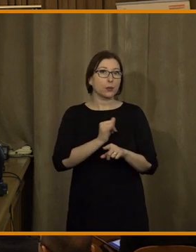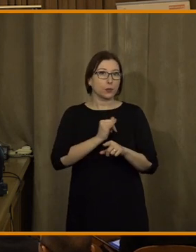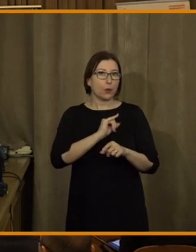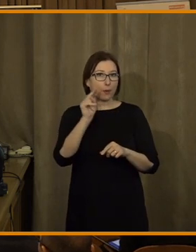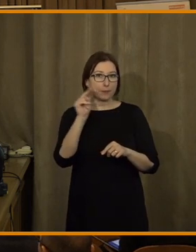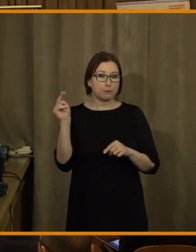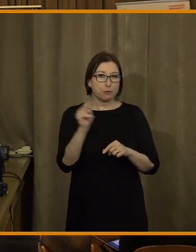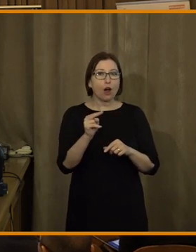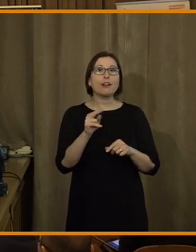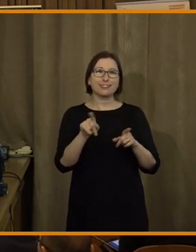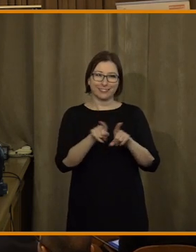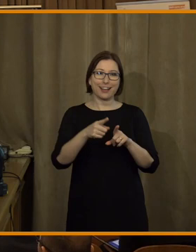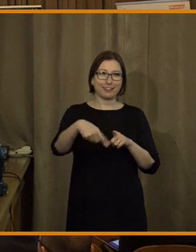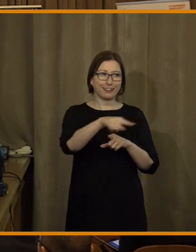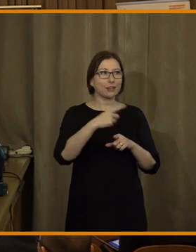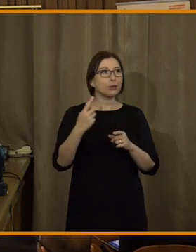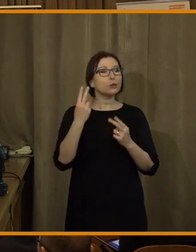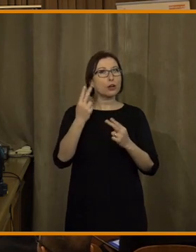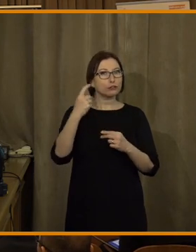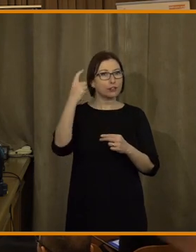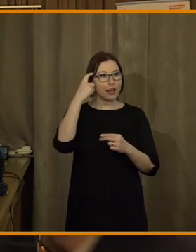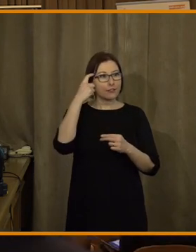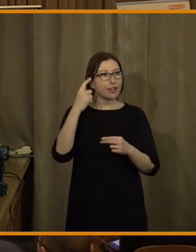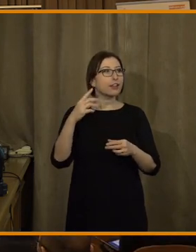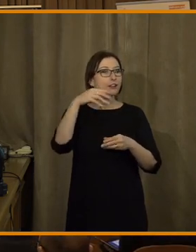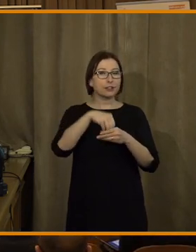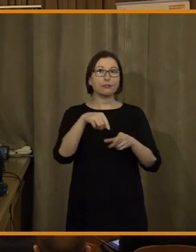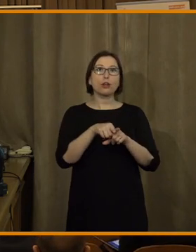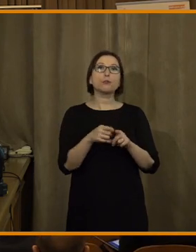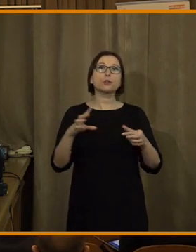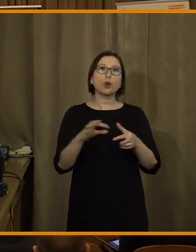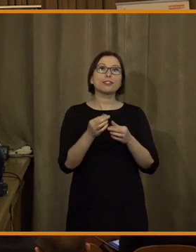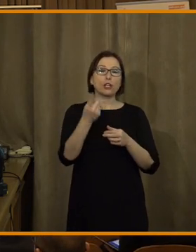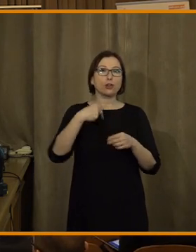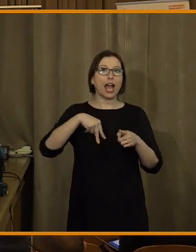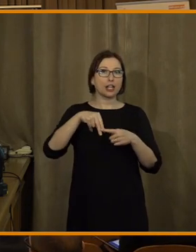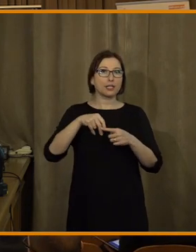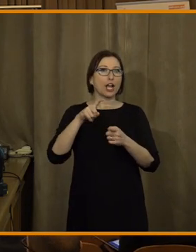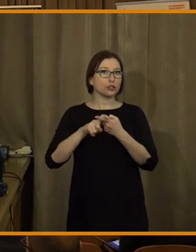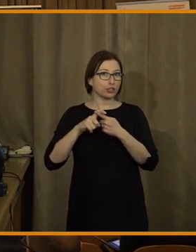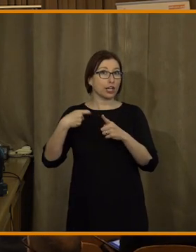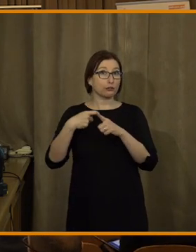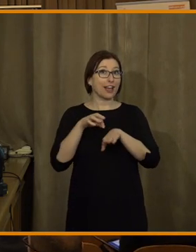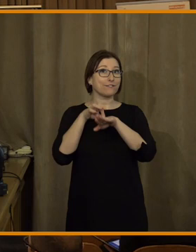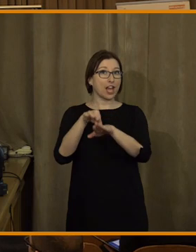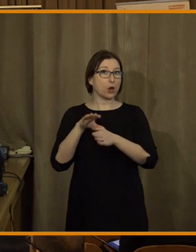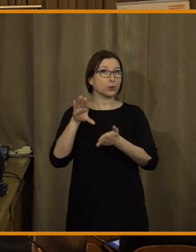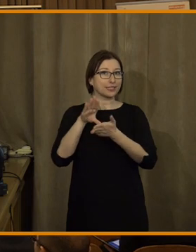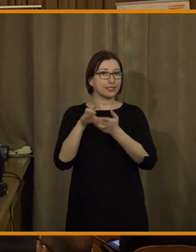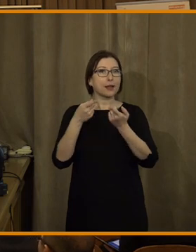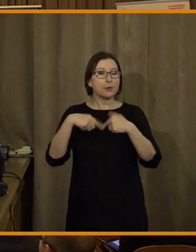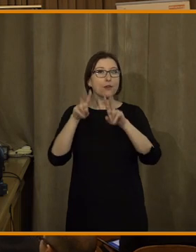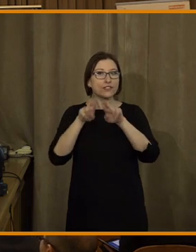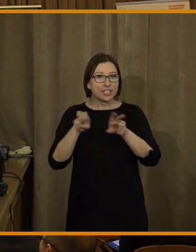pohledem, který je pro vás také důležitý a relevantní od Alžběty Solerček Krauzové, která je vedoucí centra pro